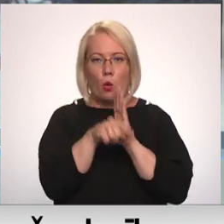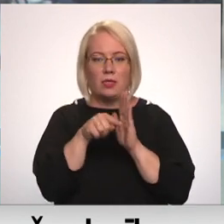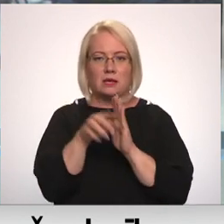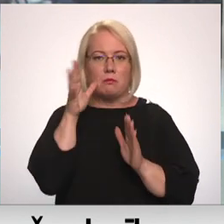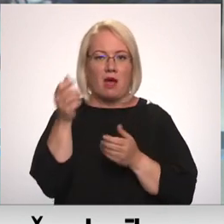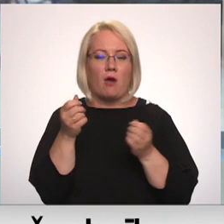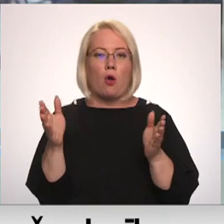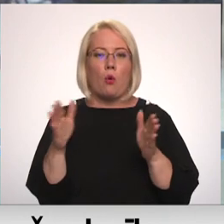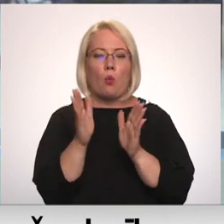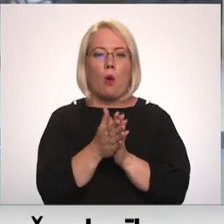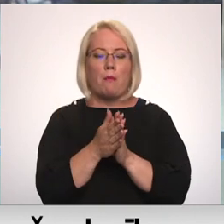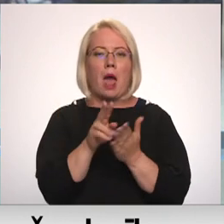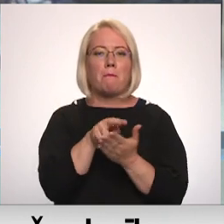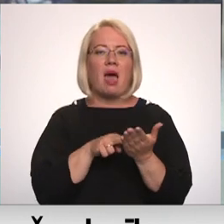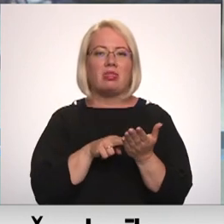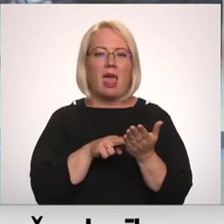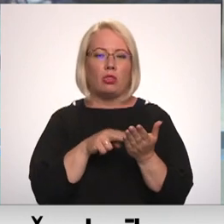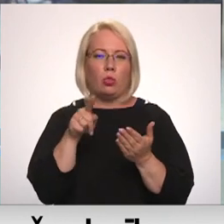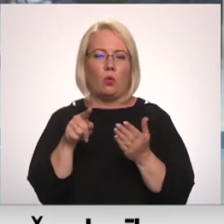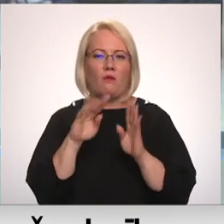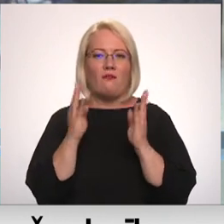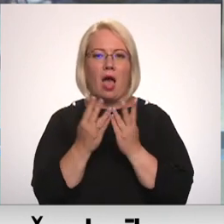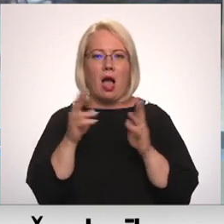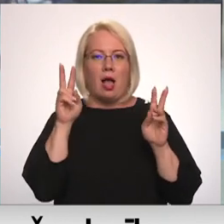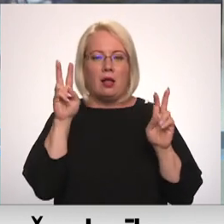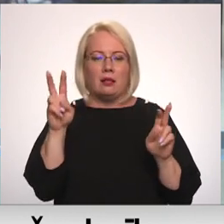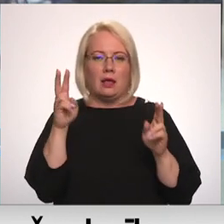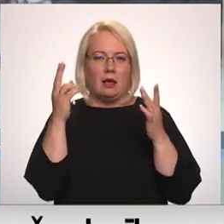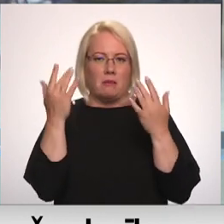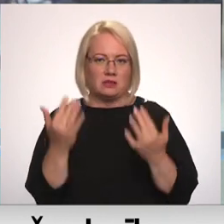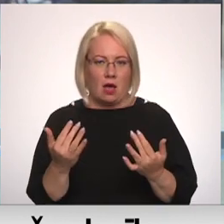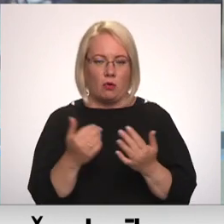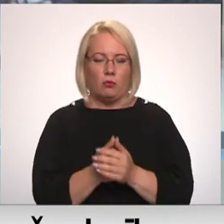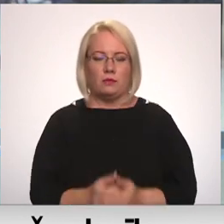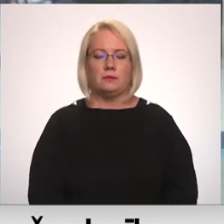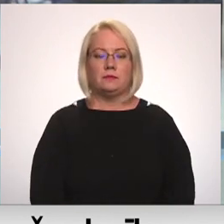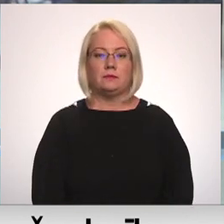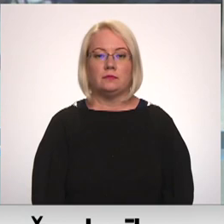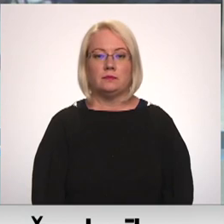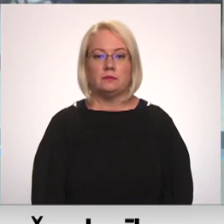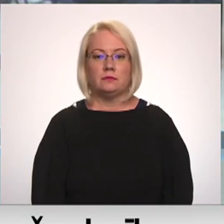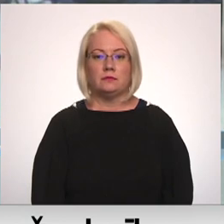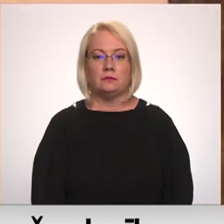patentu valdi kampaņas viltotā realitāti atklāšanas pasākumā. Plašāk Iļa Kozins.